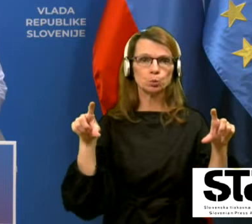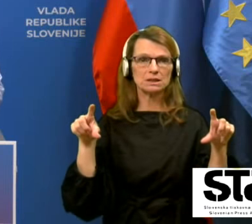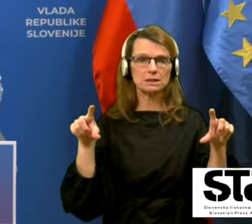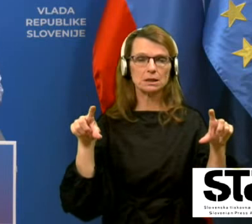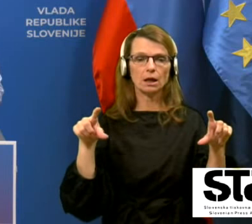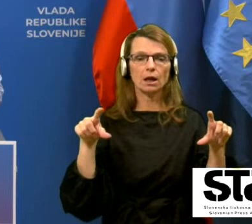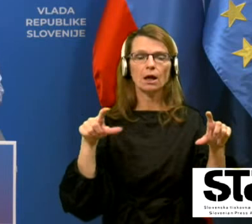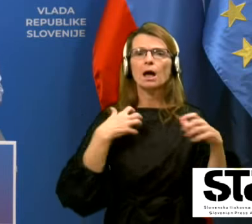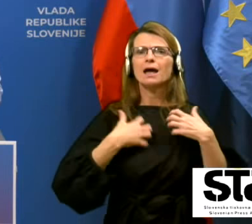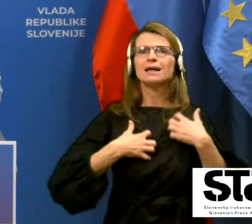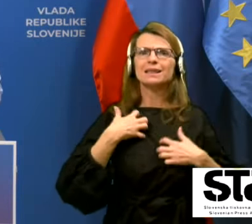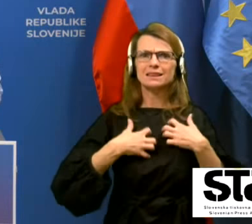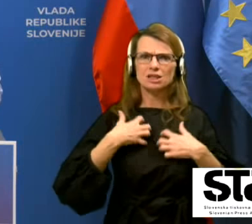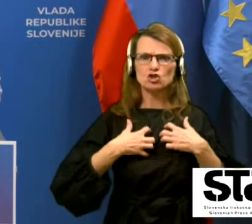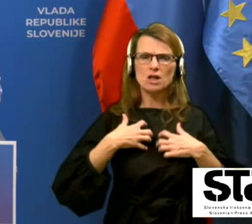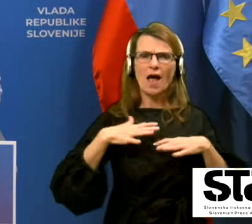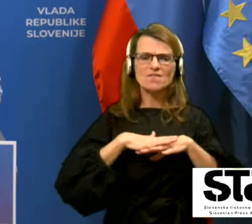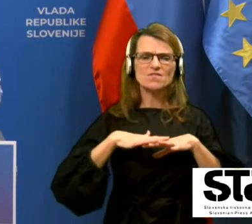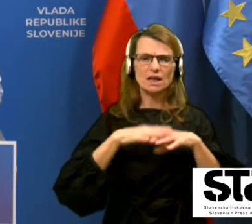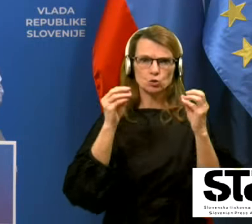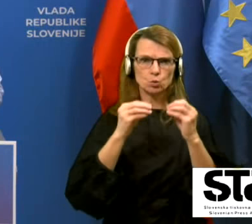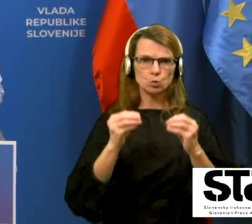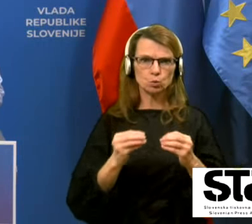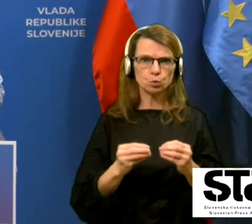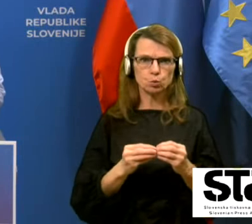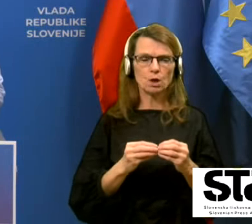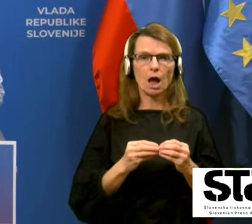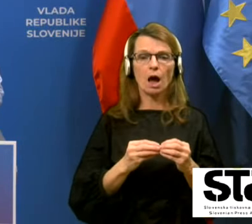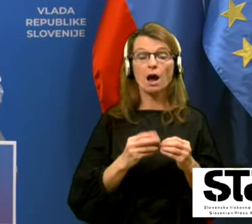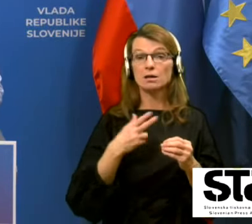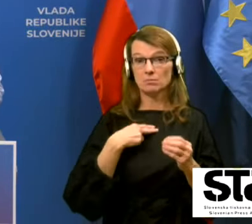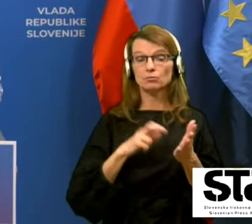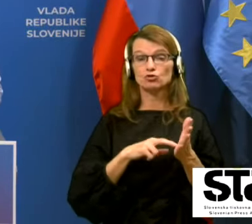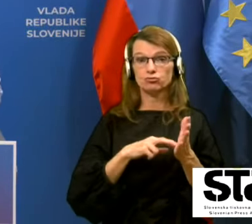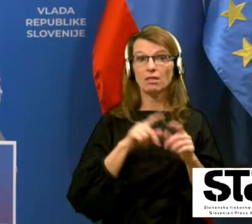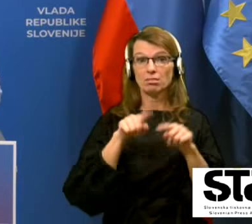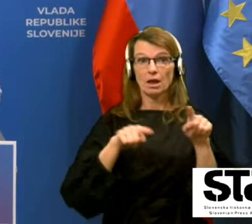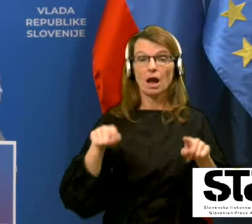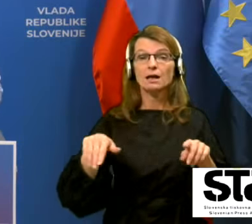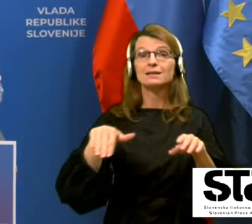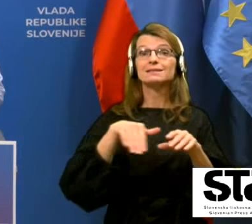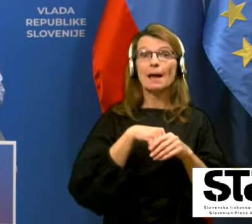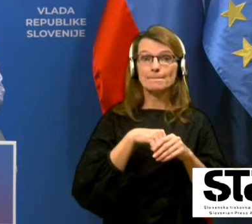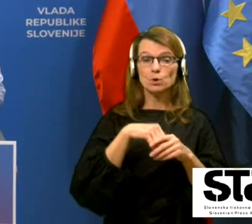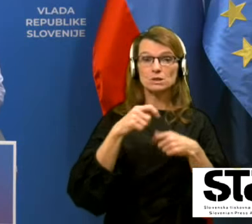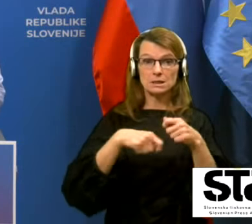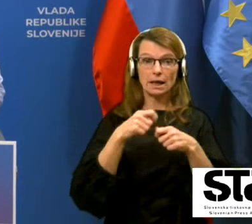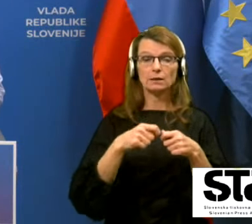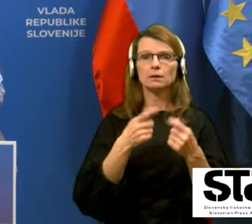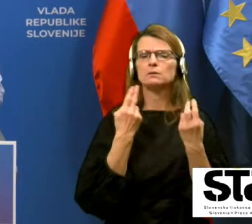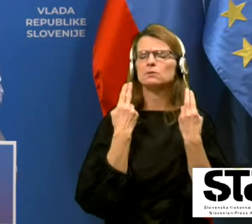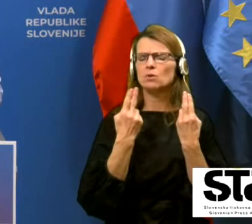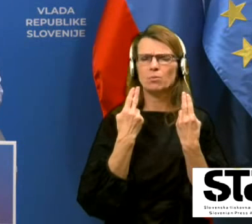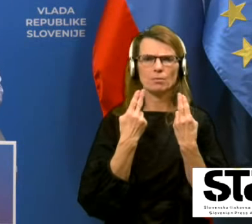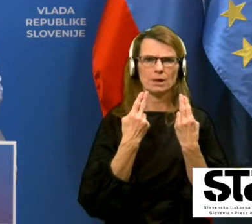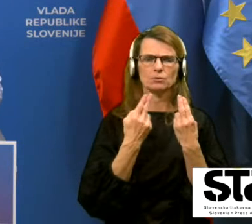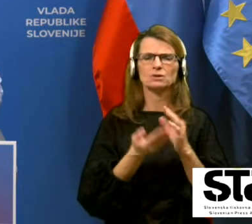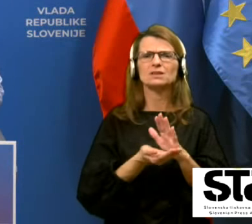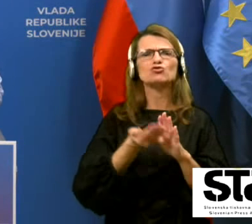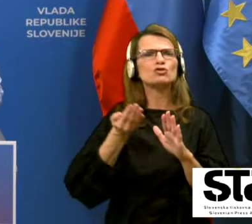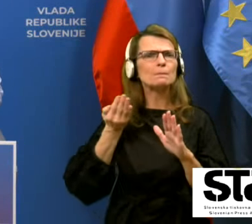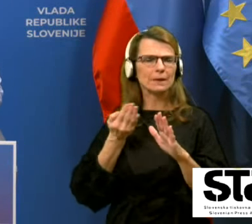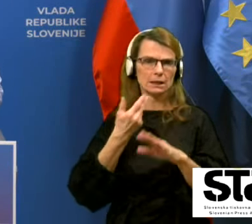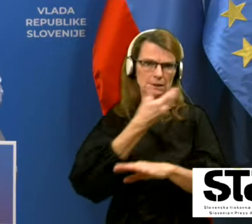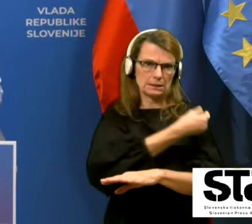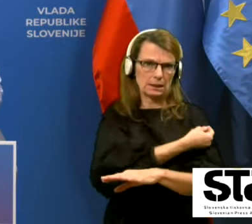kritična infrastruktura, se pravi, nekaj imamo še za poslenih, kjer je zelo pomembno, da se čim prej cepijo